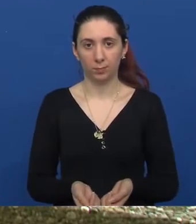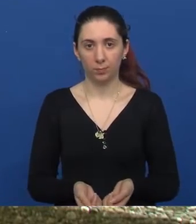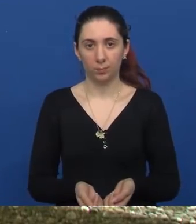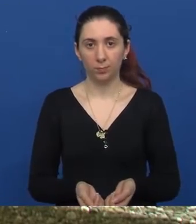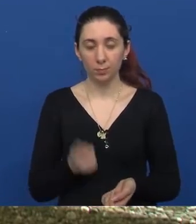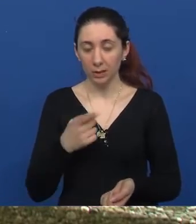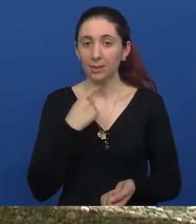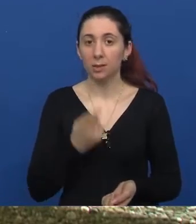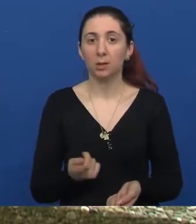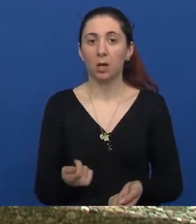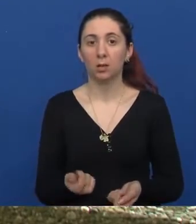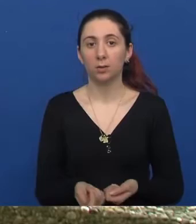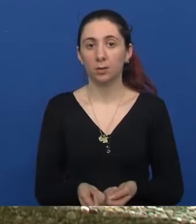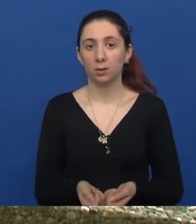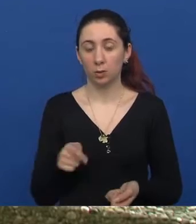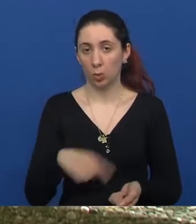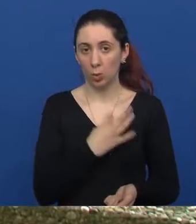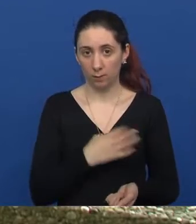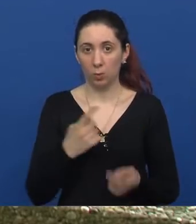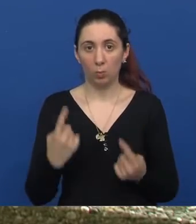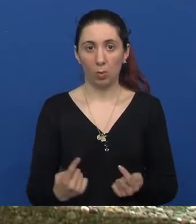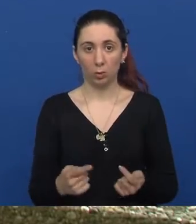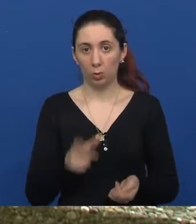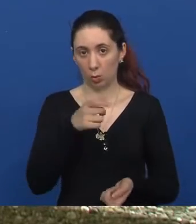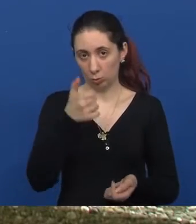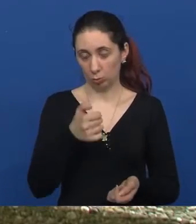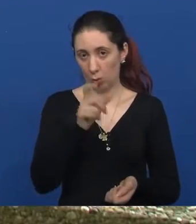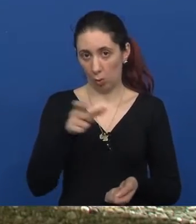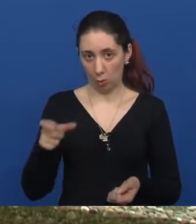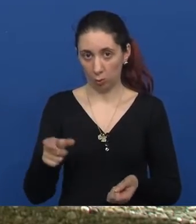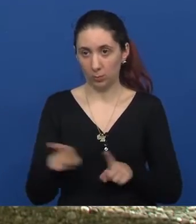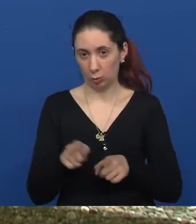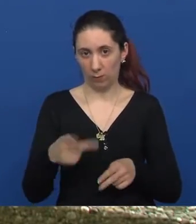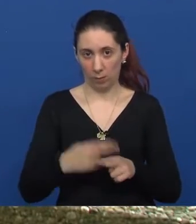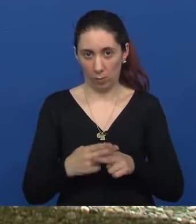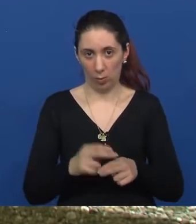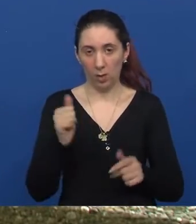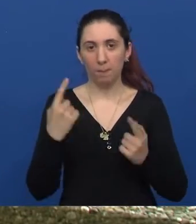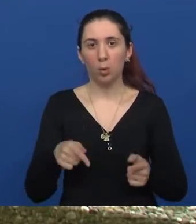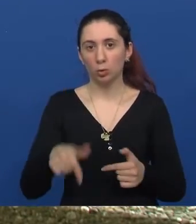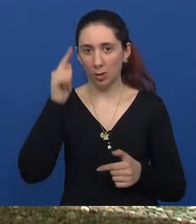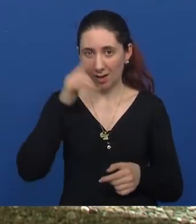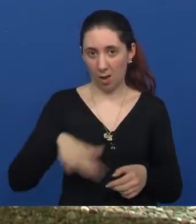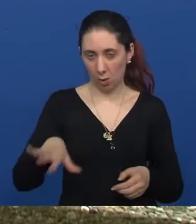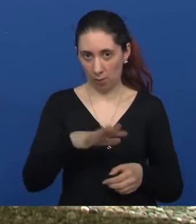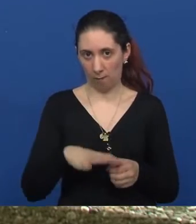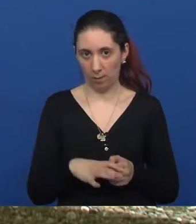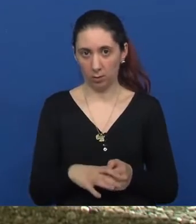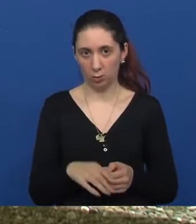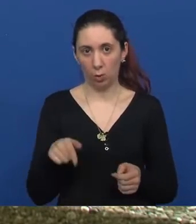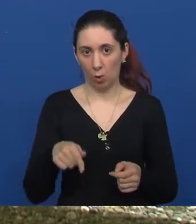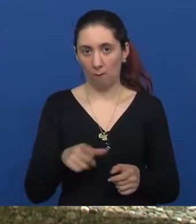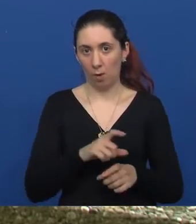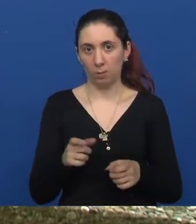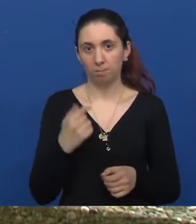Spomenula si zapravo da u Hrvatskoj postoji stotinjak osoba sa ovom tvojem dijagnozom. Postoji li netko na Karlovačkom području sa ovom tvojem dijagnozom?